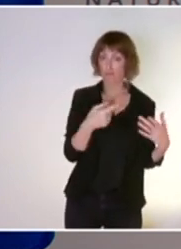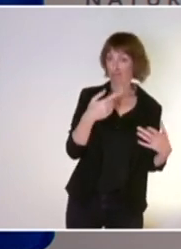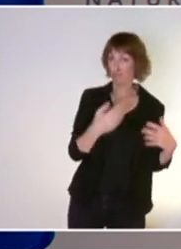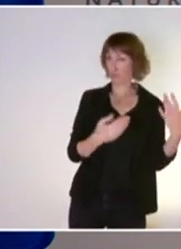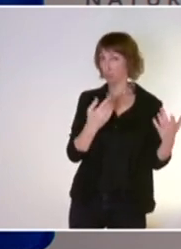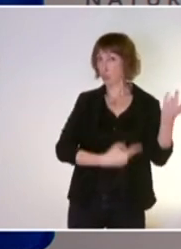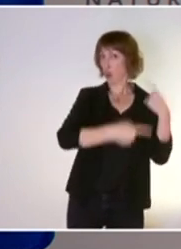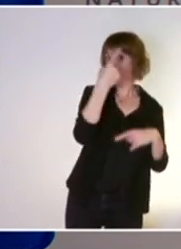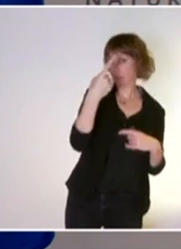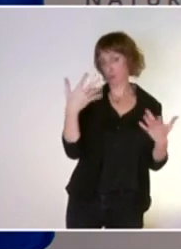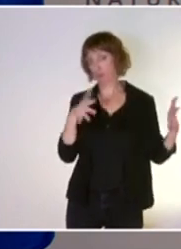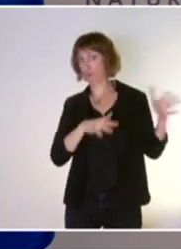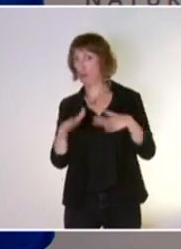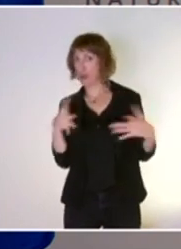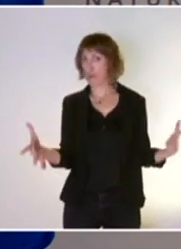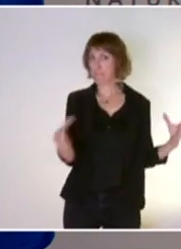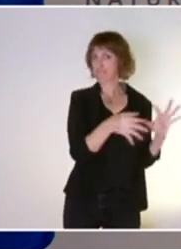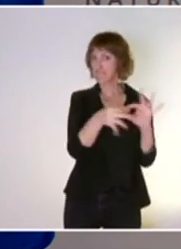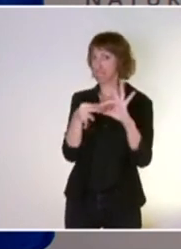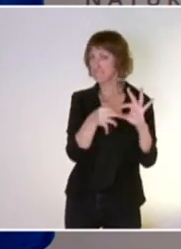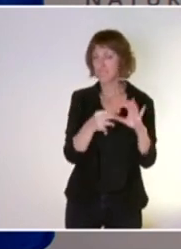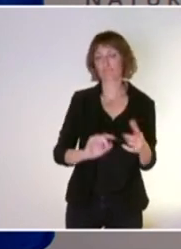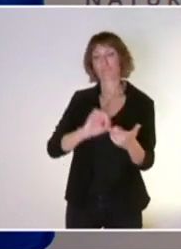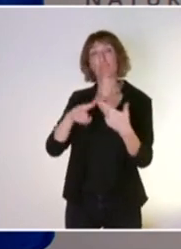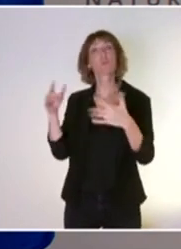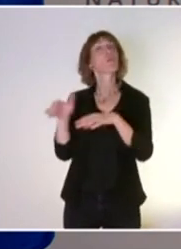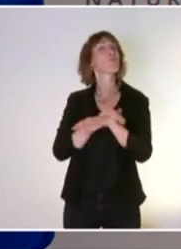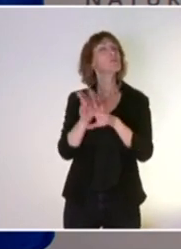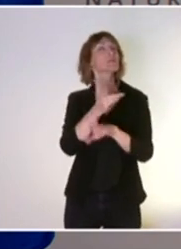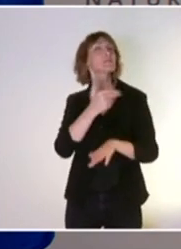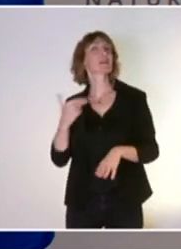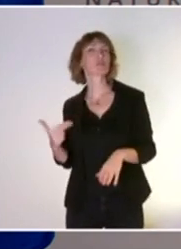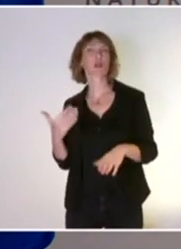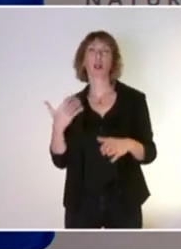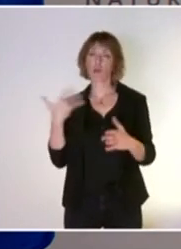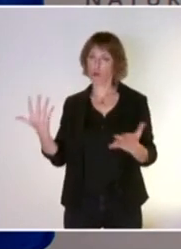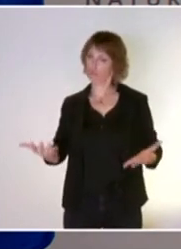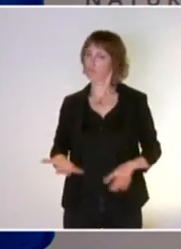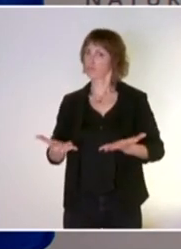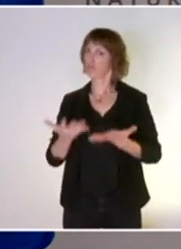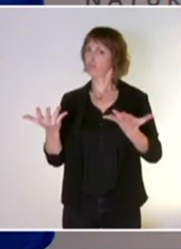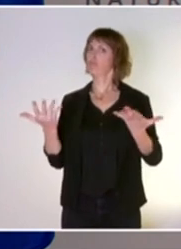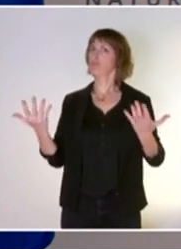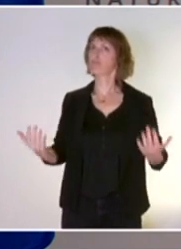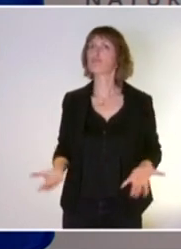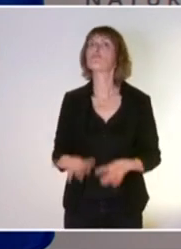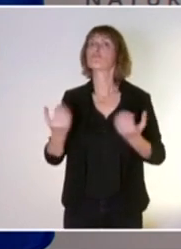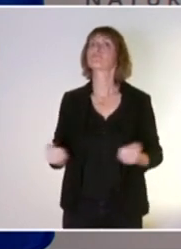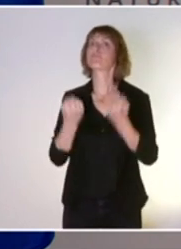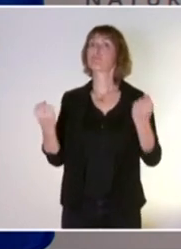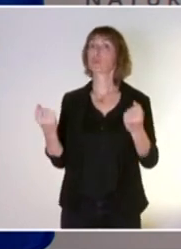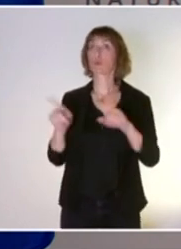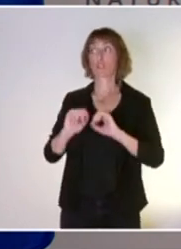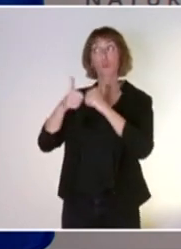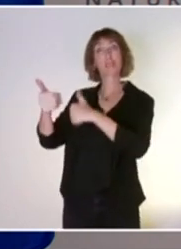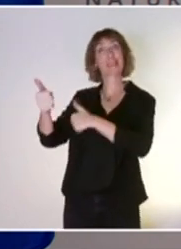dédiés, une cohérence à trouver entre nos politiques nationales, ce que nous portons et le cadre que nous nous fixons au niveau communautaire